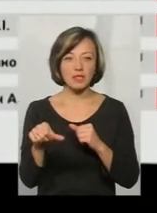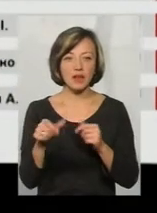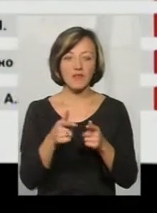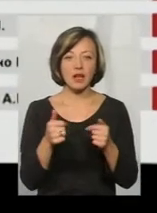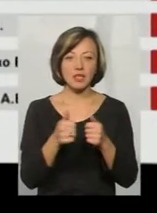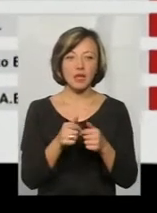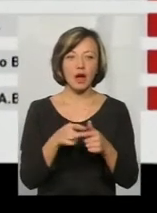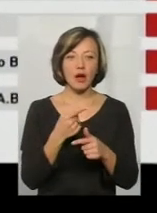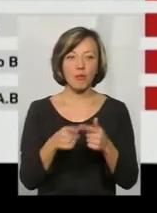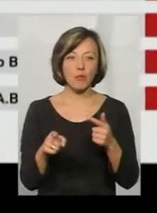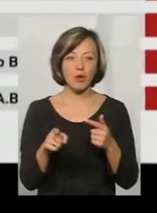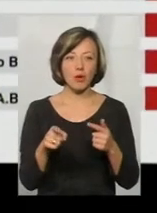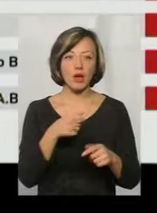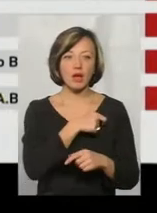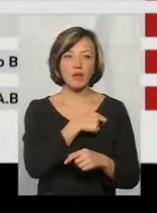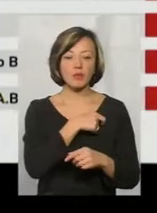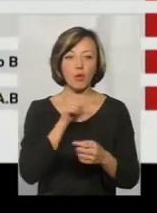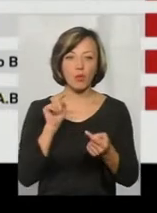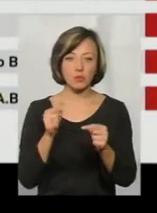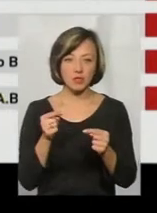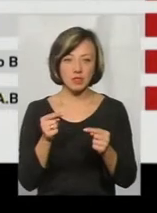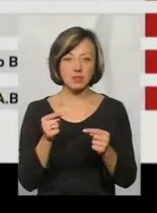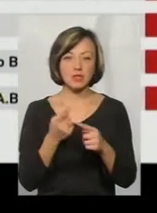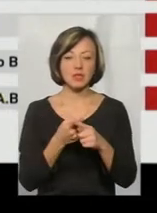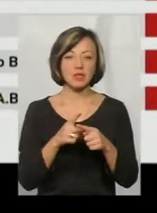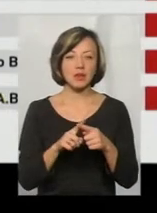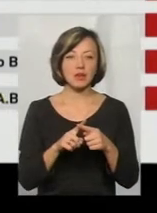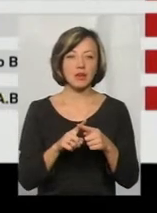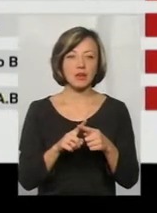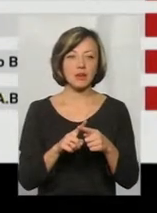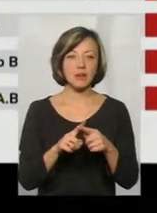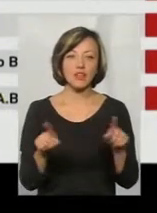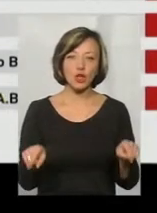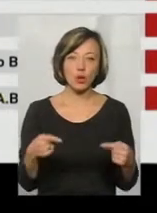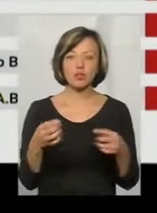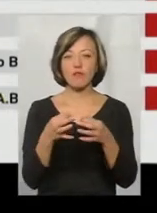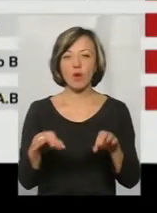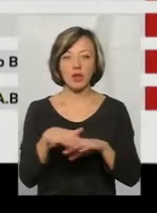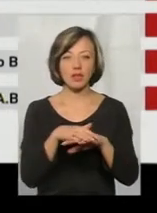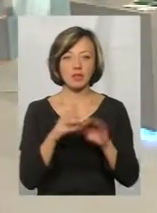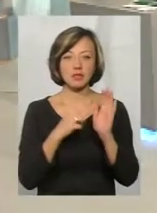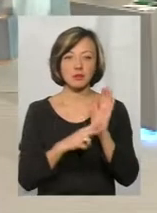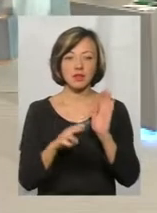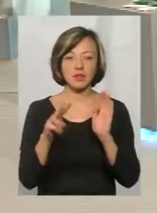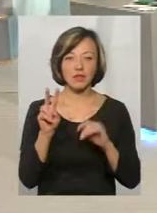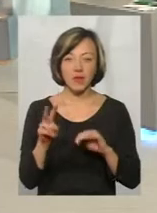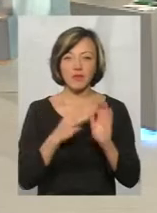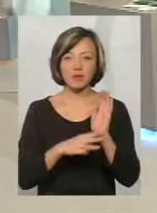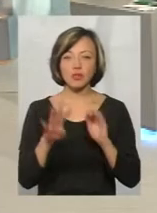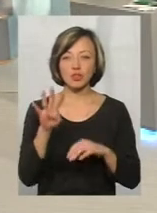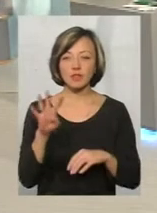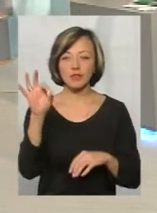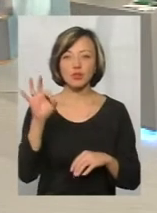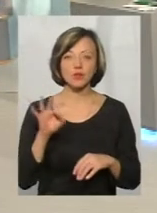депутати від депутатських груп, відродження воля народу, відповідно, 72% і 87,4